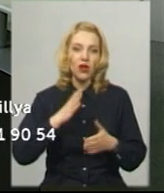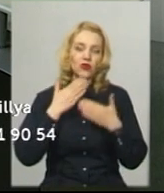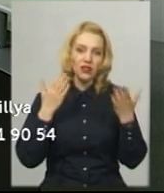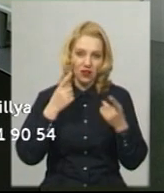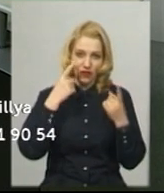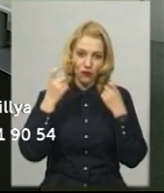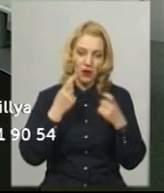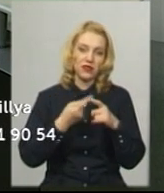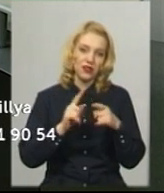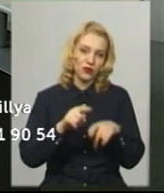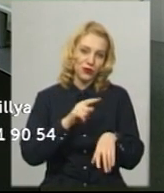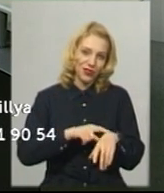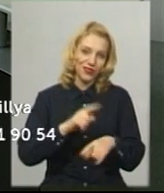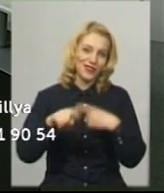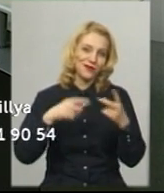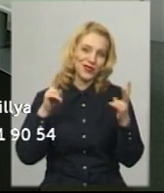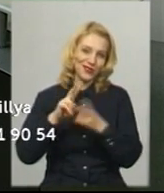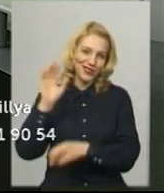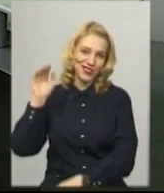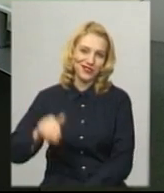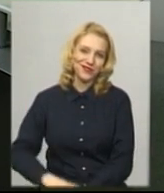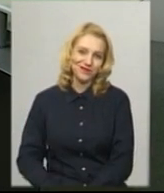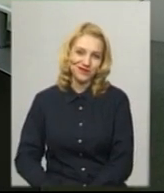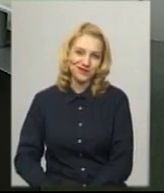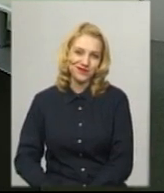інформація на цю годину. Побачимось о 20.30.